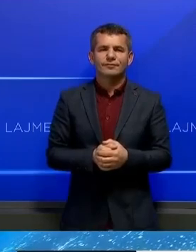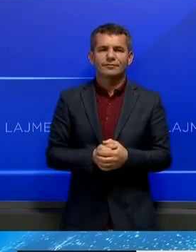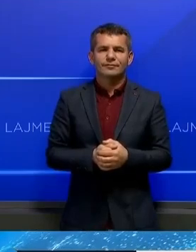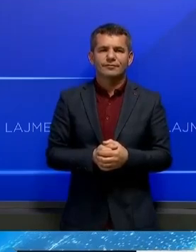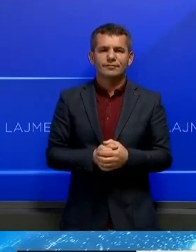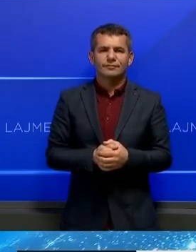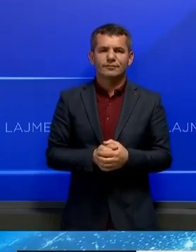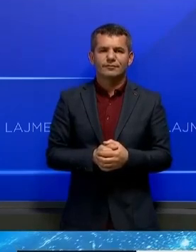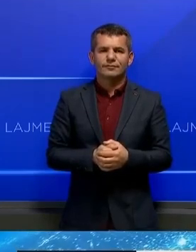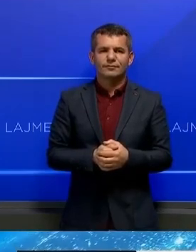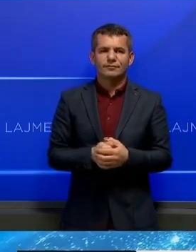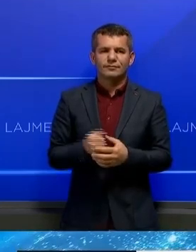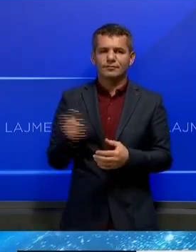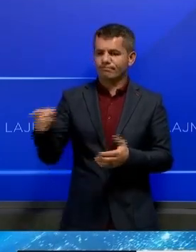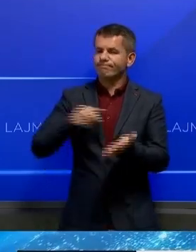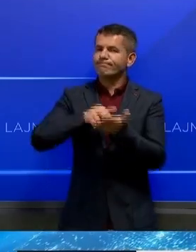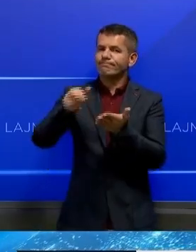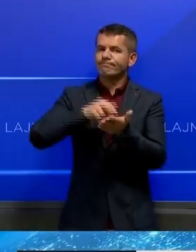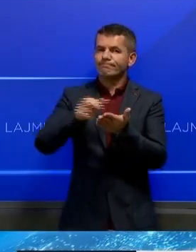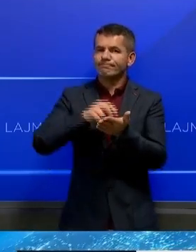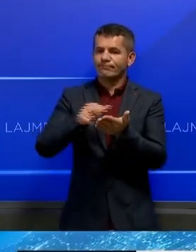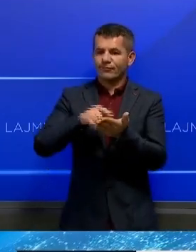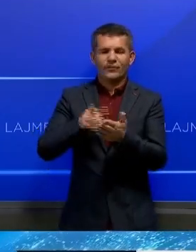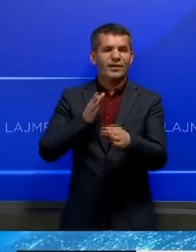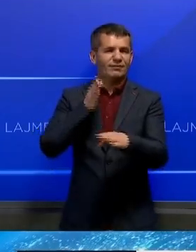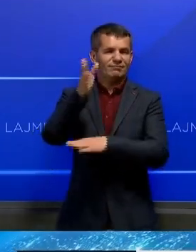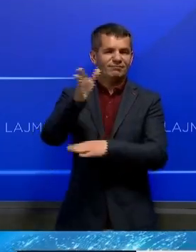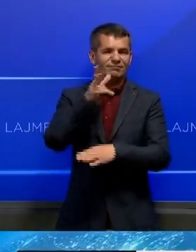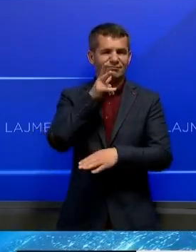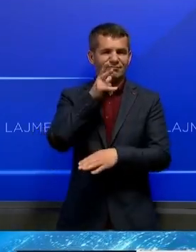Në këmbi jam nësyu t'ishës e Janjevës.